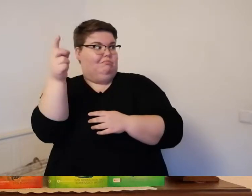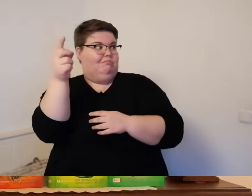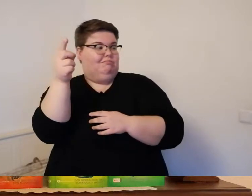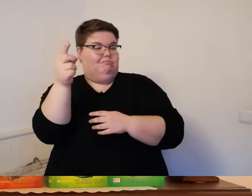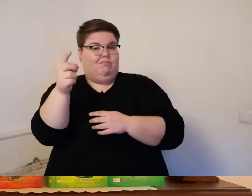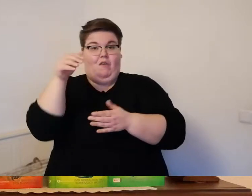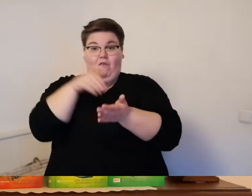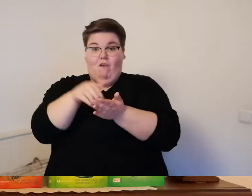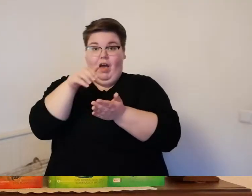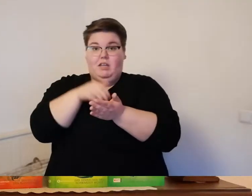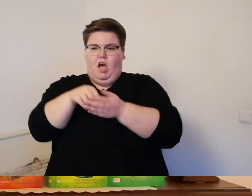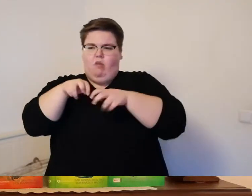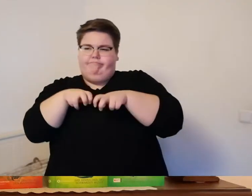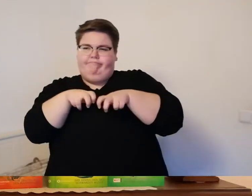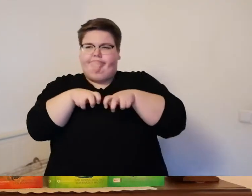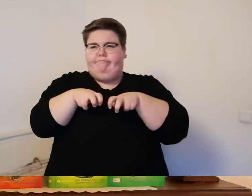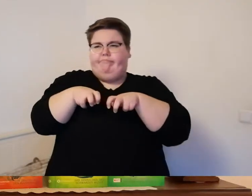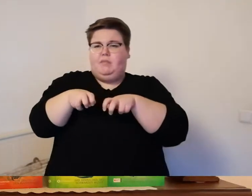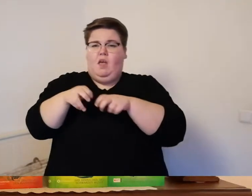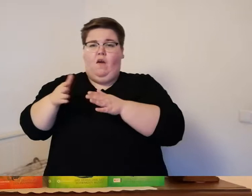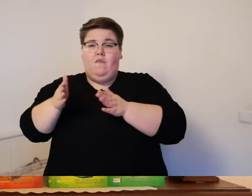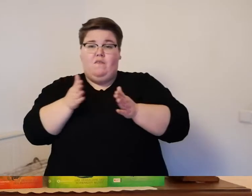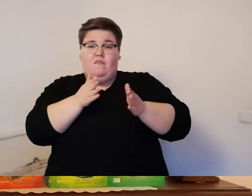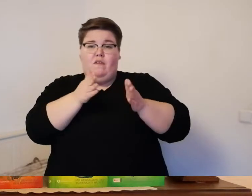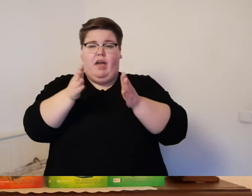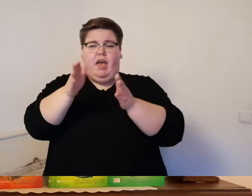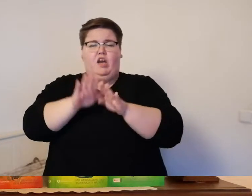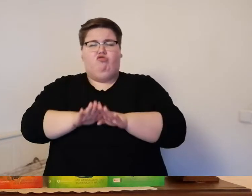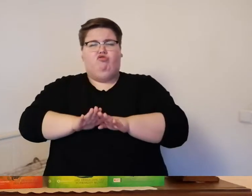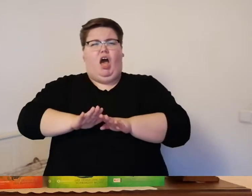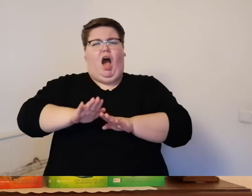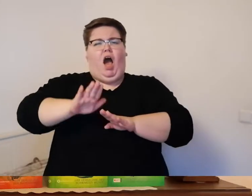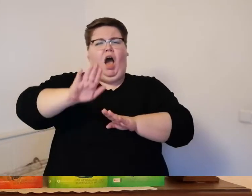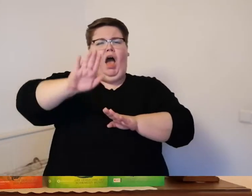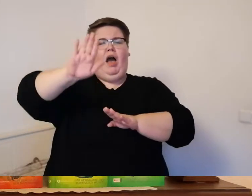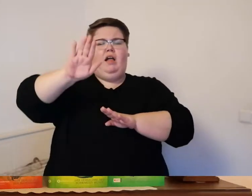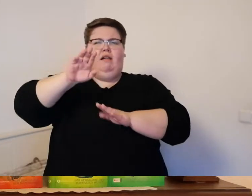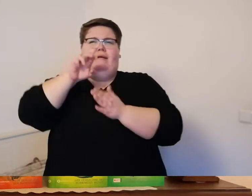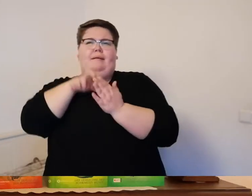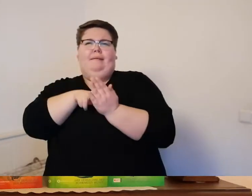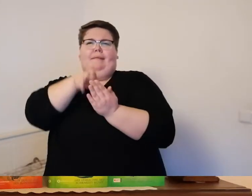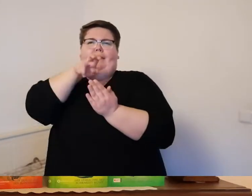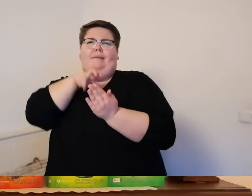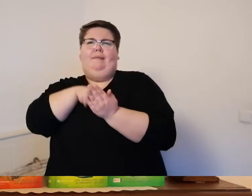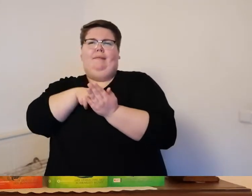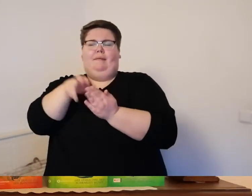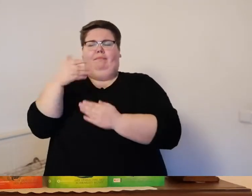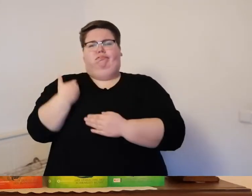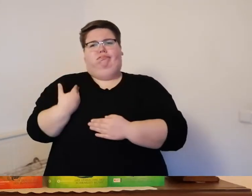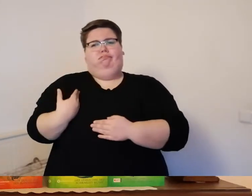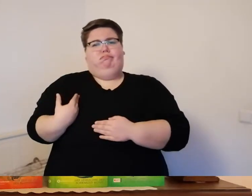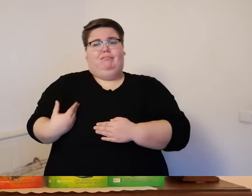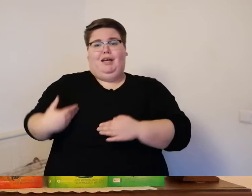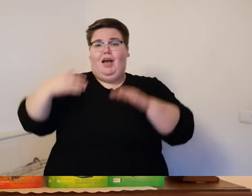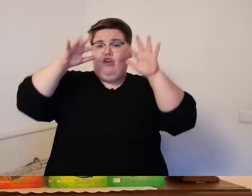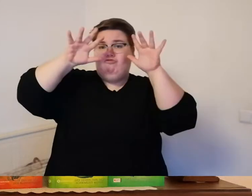doch der weg war viel steiler als er auf den ersten blick wirkte und auch viel beschwerlicher der schnee war tief und machte ihnen